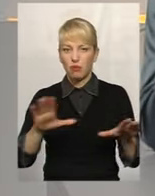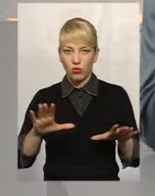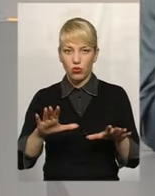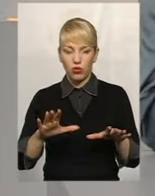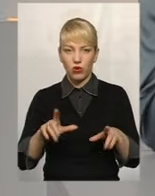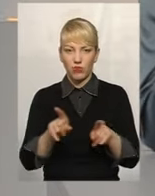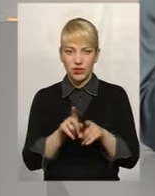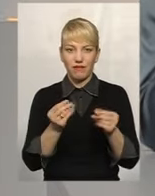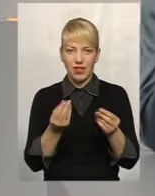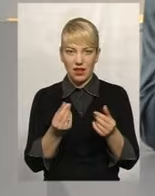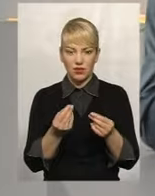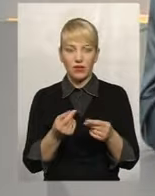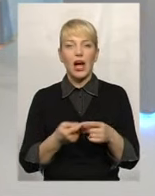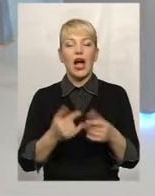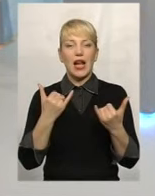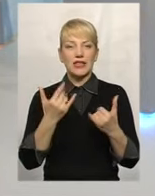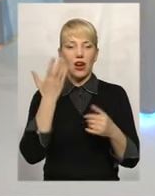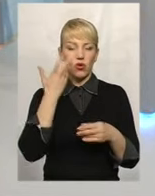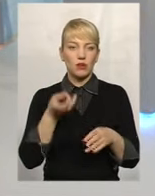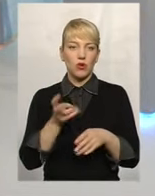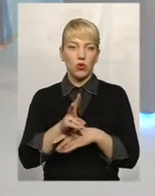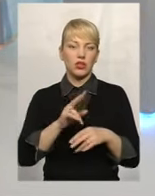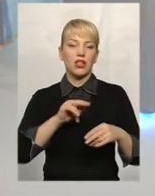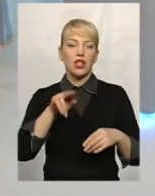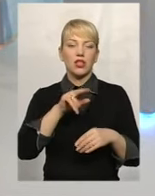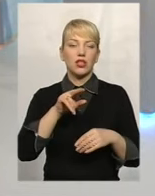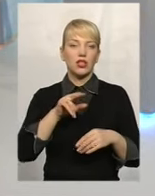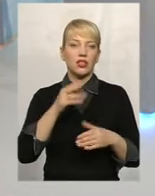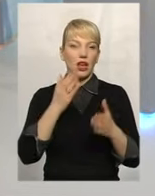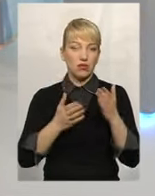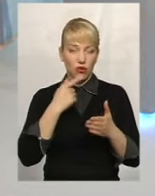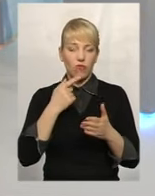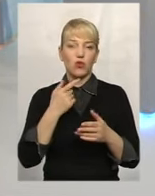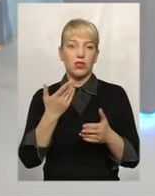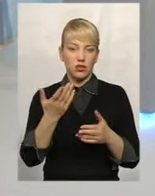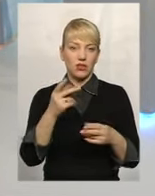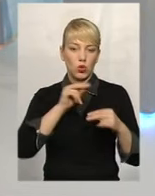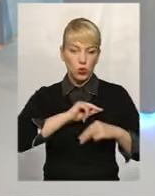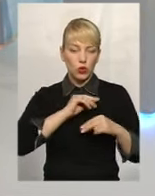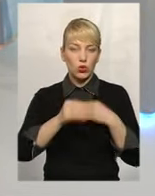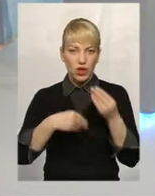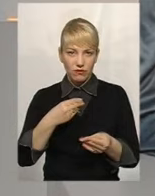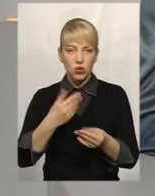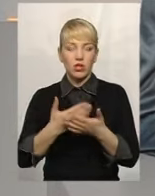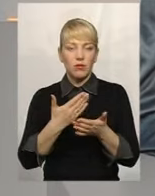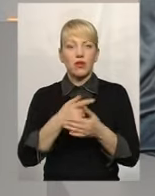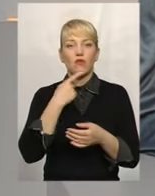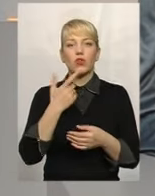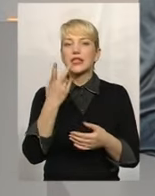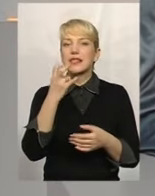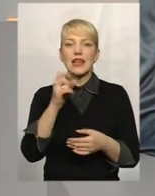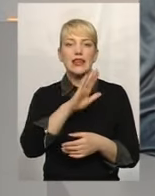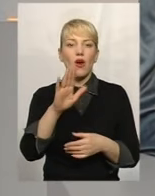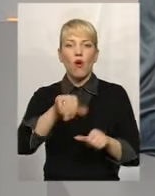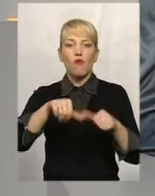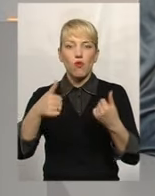приходите до роботодавця на перевірку і кажете, чоловічно добре, от за кожного того неоформленого працівника,